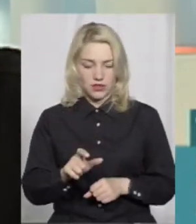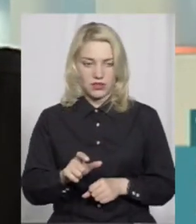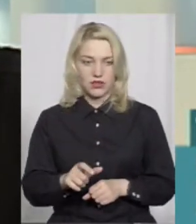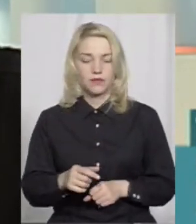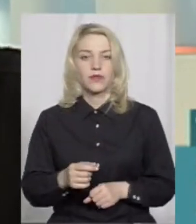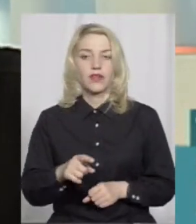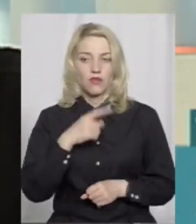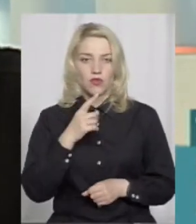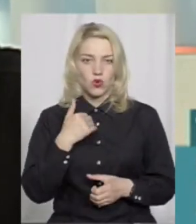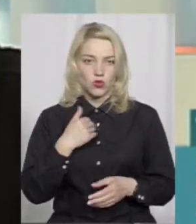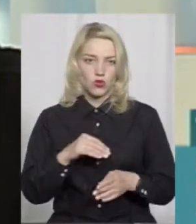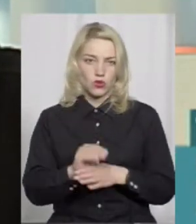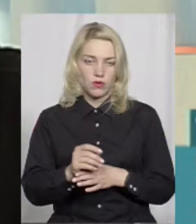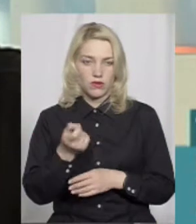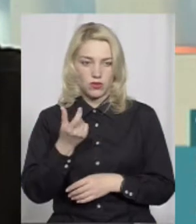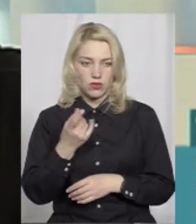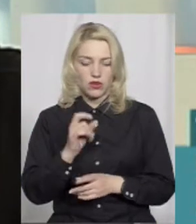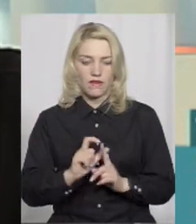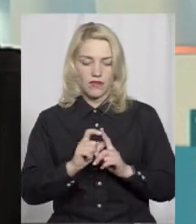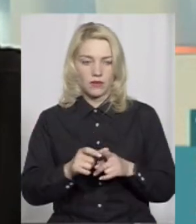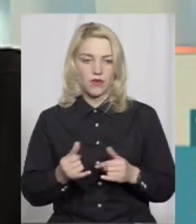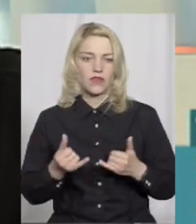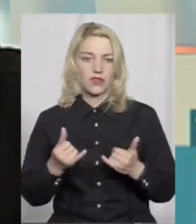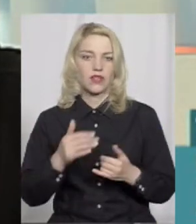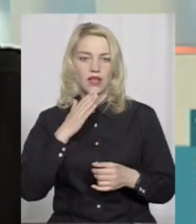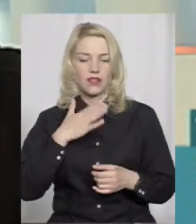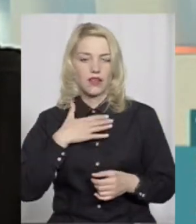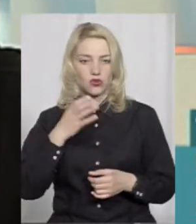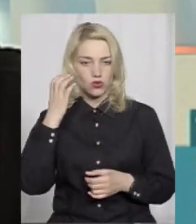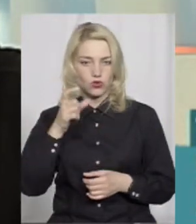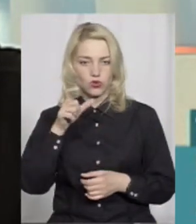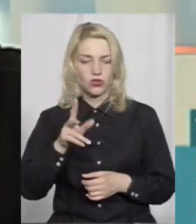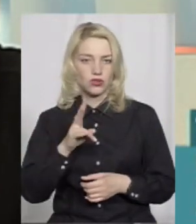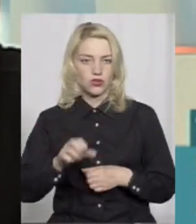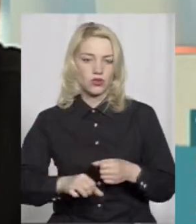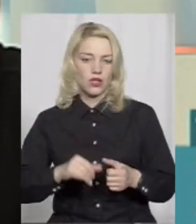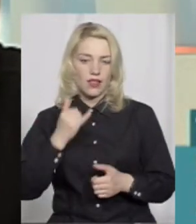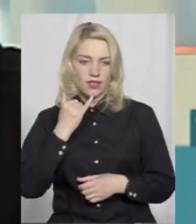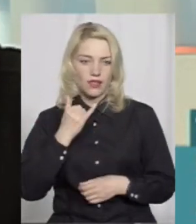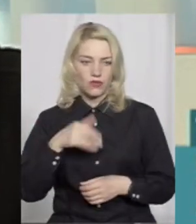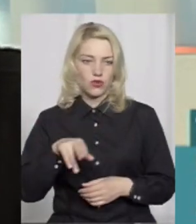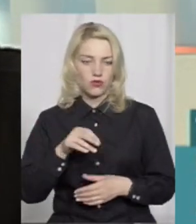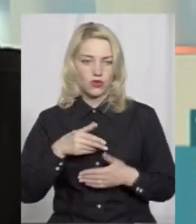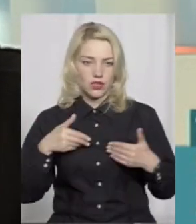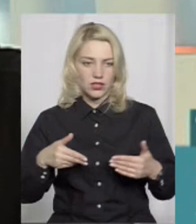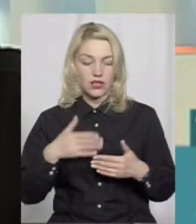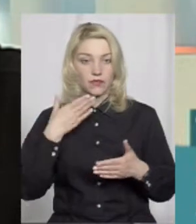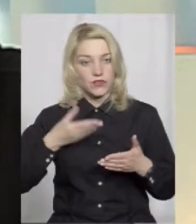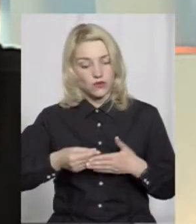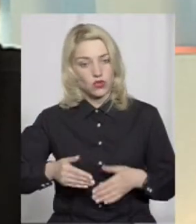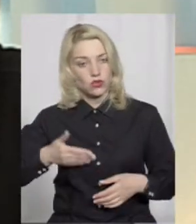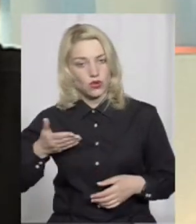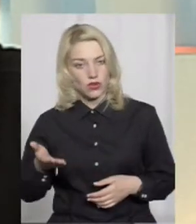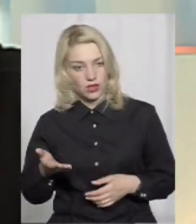би знову ж таки додати трішечки відповідь для нашого слухача, який до нас телефонував. Зі своєї